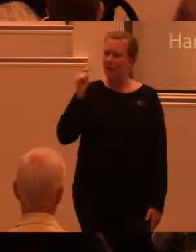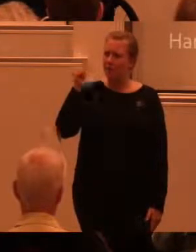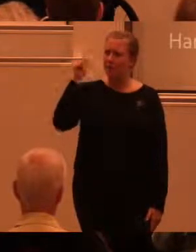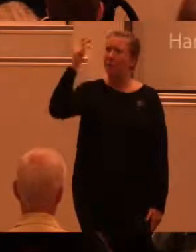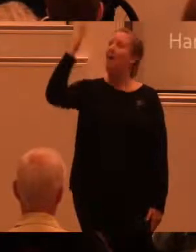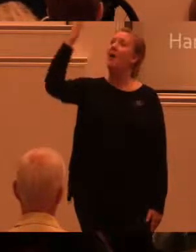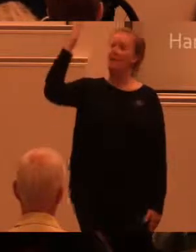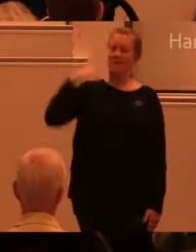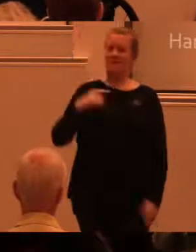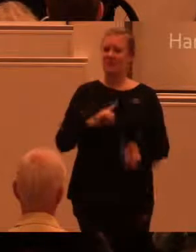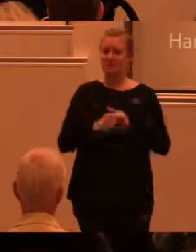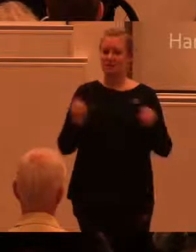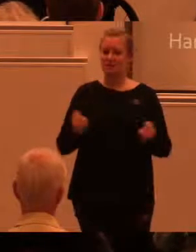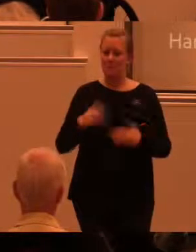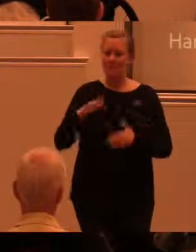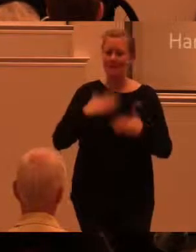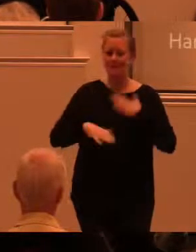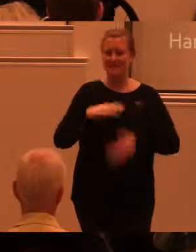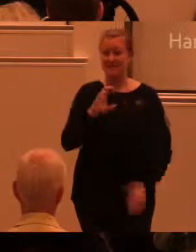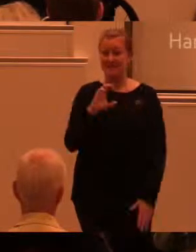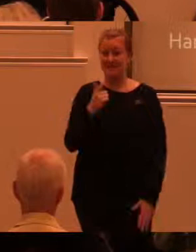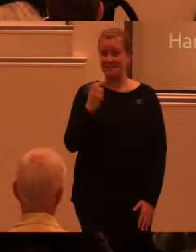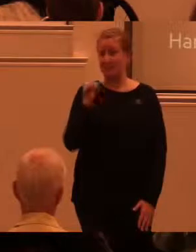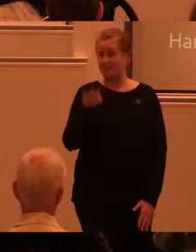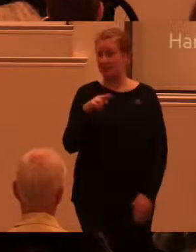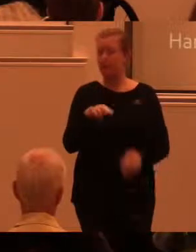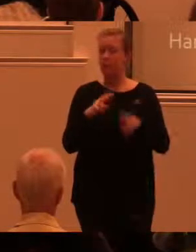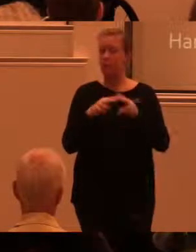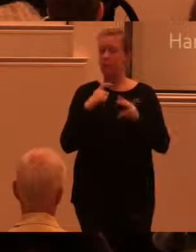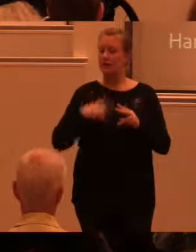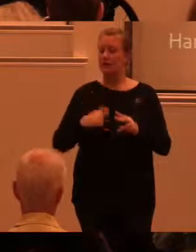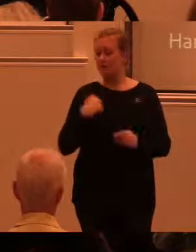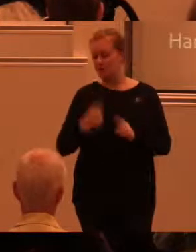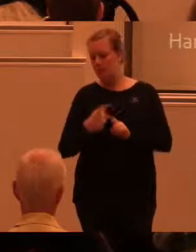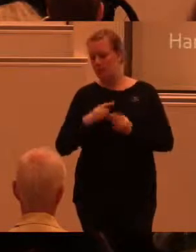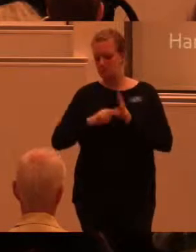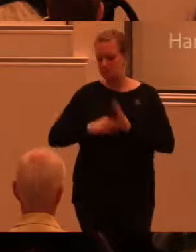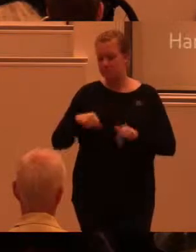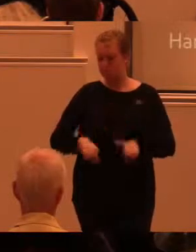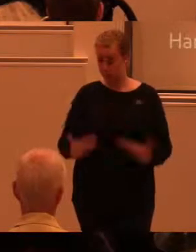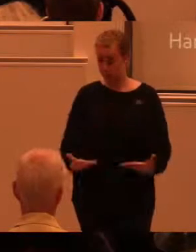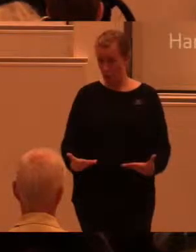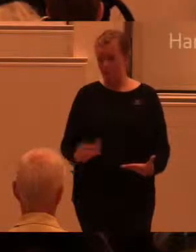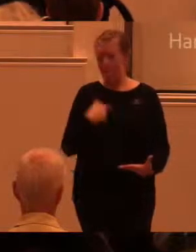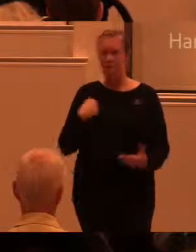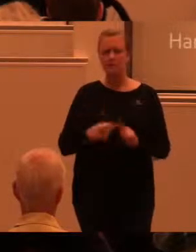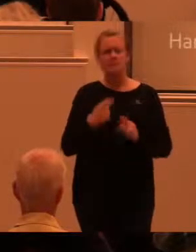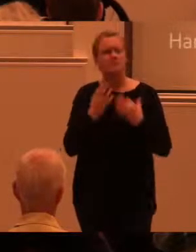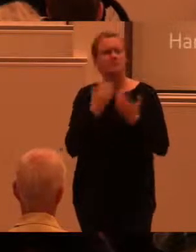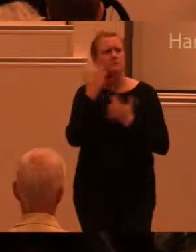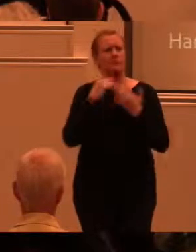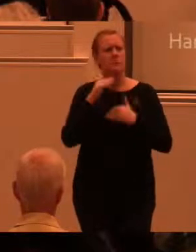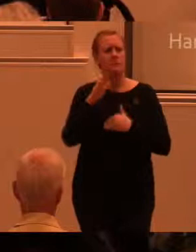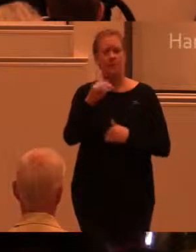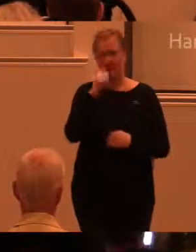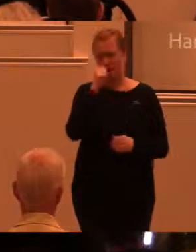kontaktade mig för ett halvår sedan. Och vi började snacka om den här gemensamma dagen. Men samtidigt så knyter det an till någonting